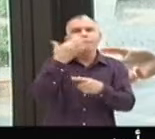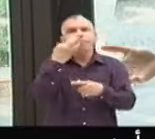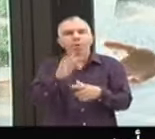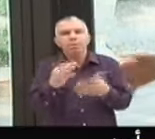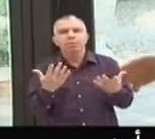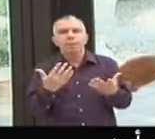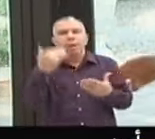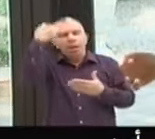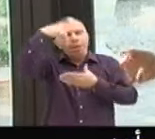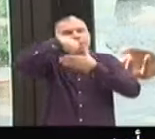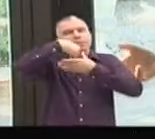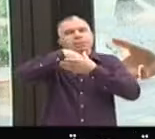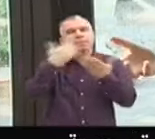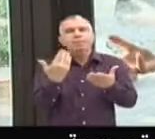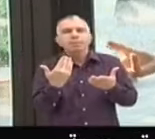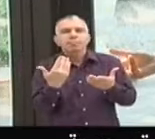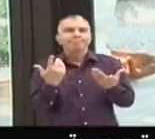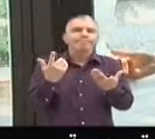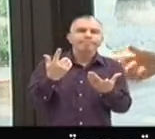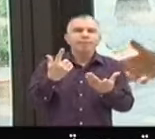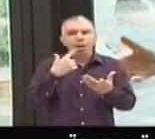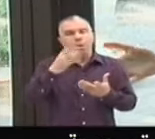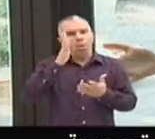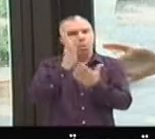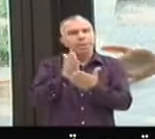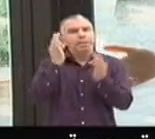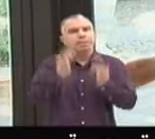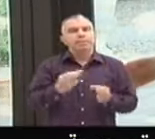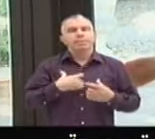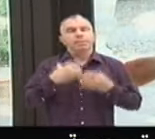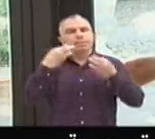au fond de soi, c'est un regard un peu plus juste.